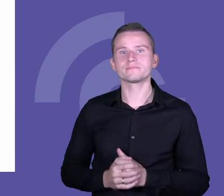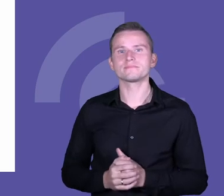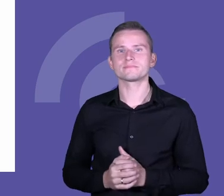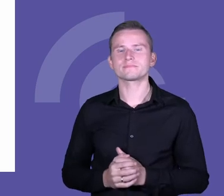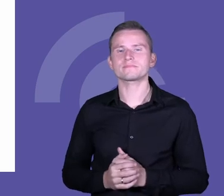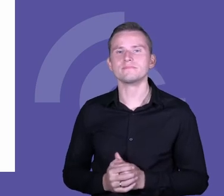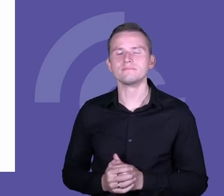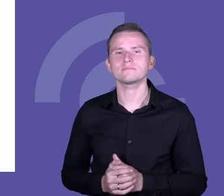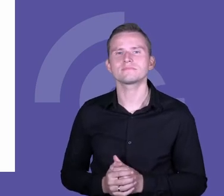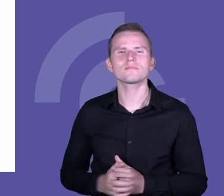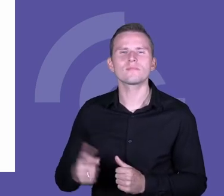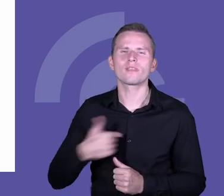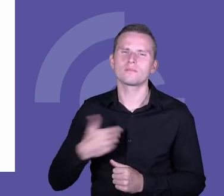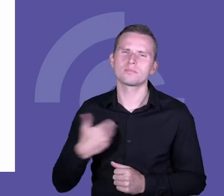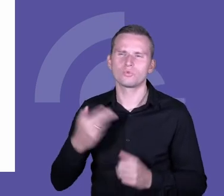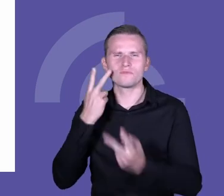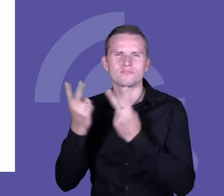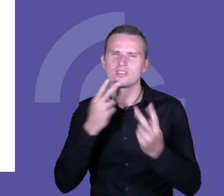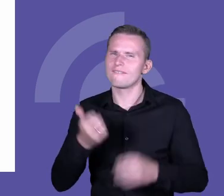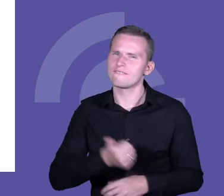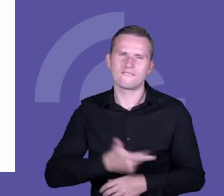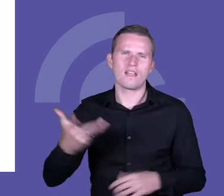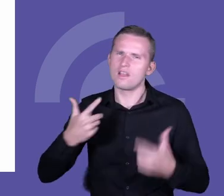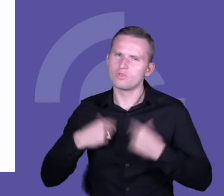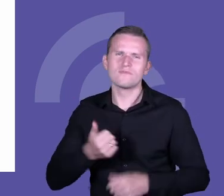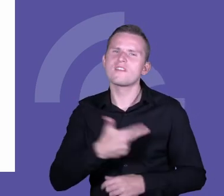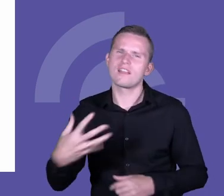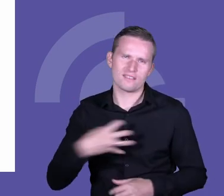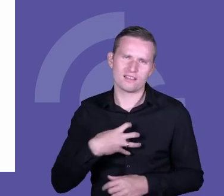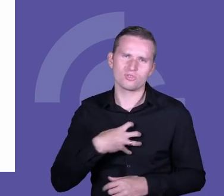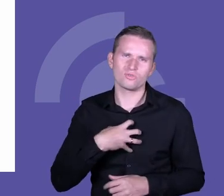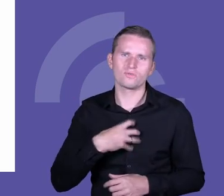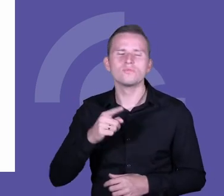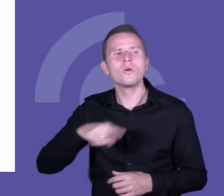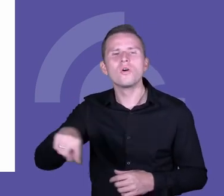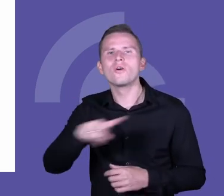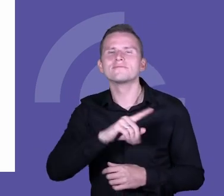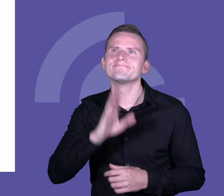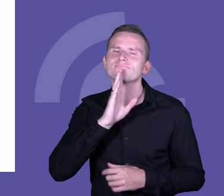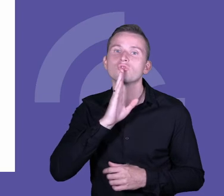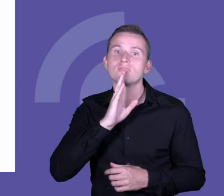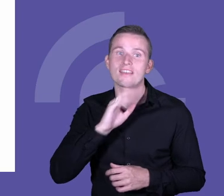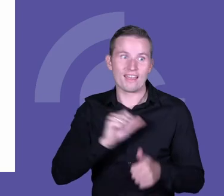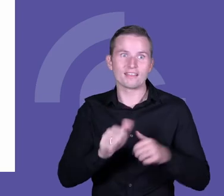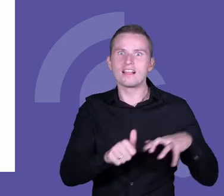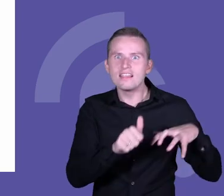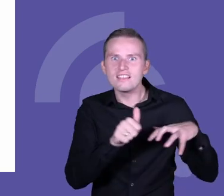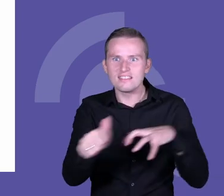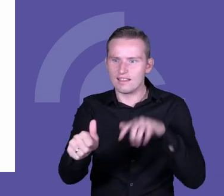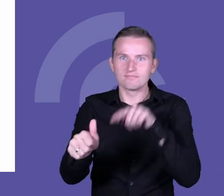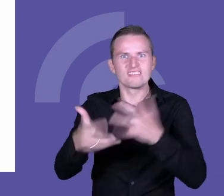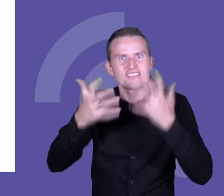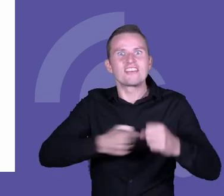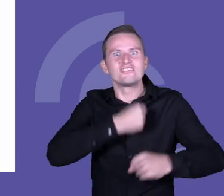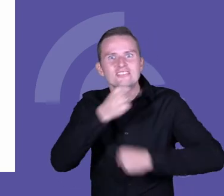albo może ja widziałam wiele takich osób, takich dyrektorów, którzy też mają tendencję do tego, żeby blokować liderów, żeby nie byli za bardzo